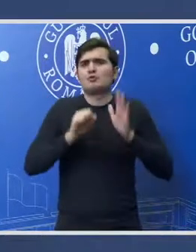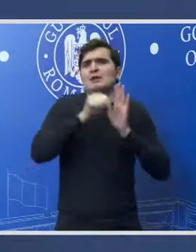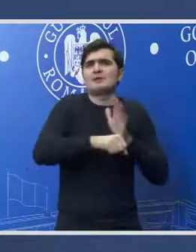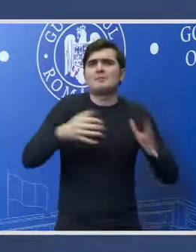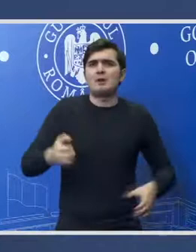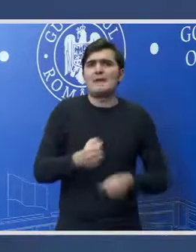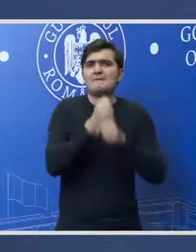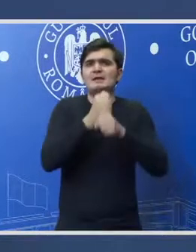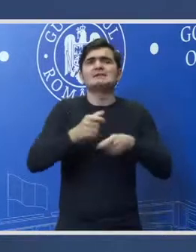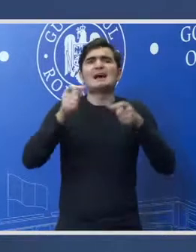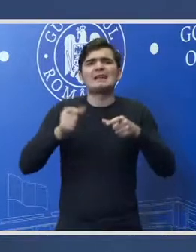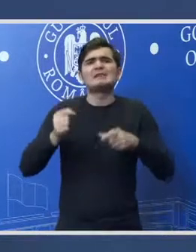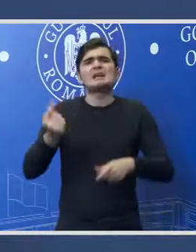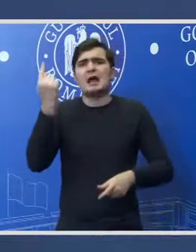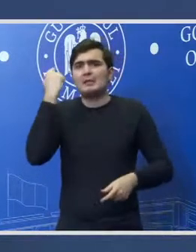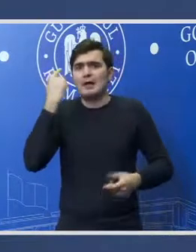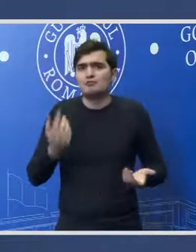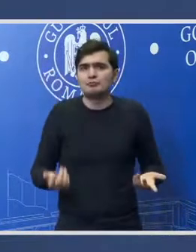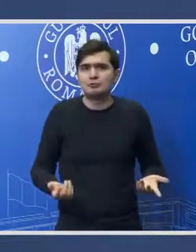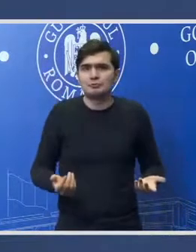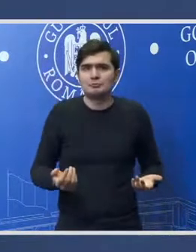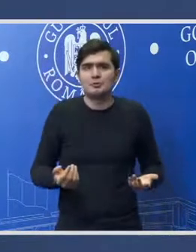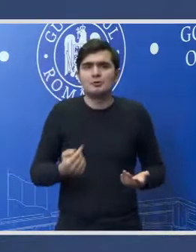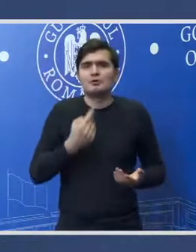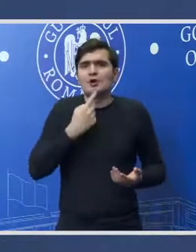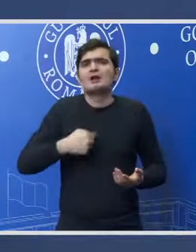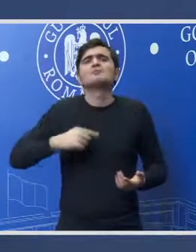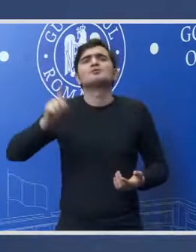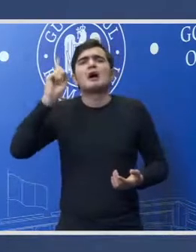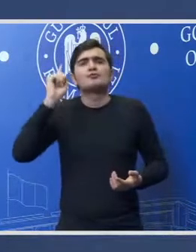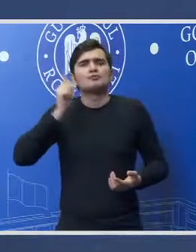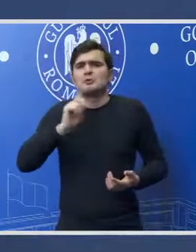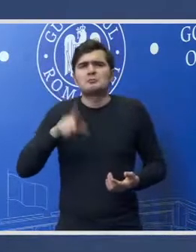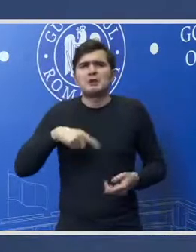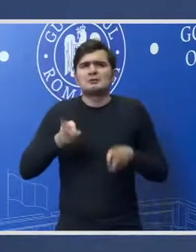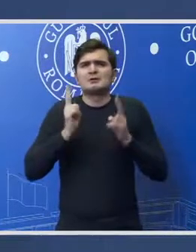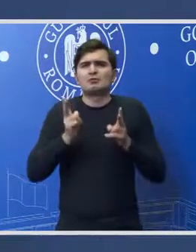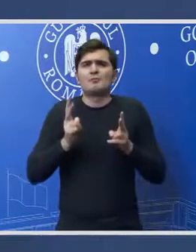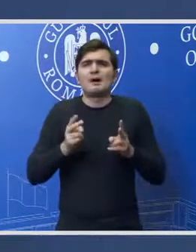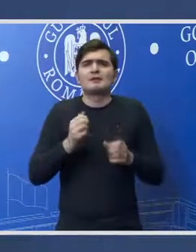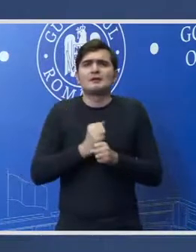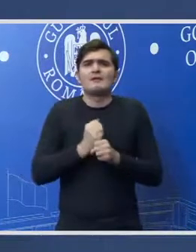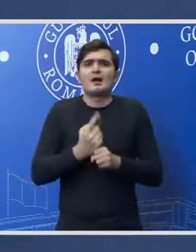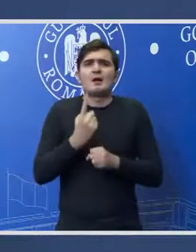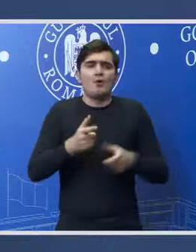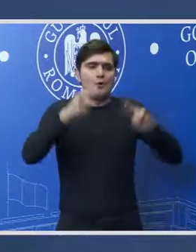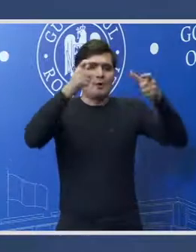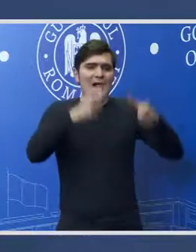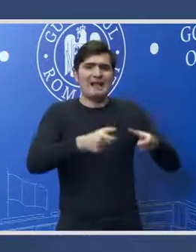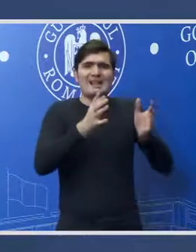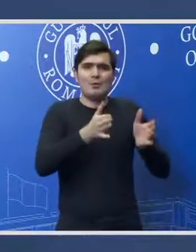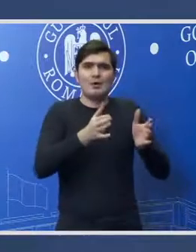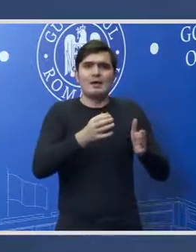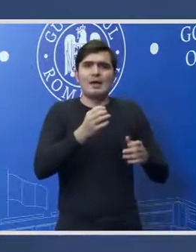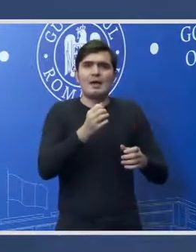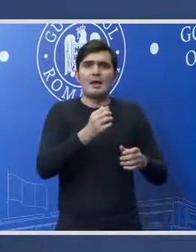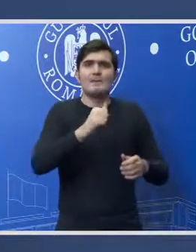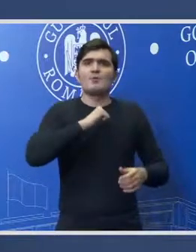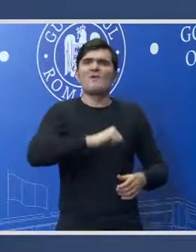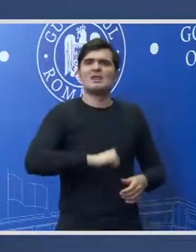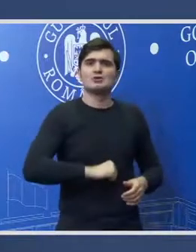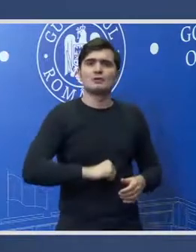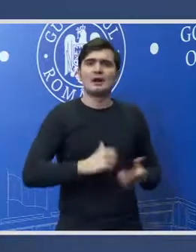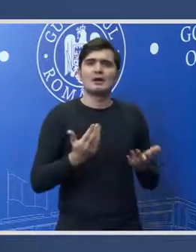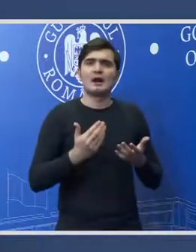unui astfel de secții și că nu e normal să fie o categorie întreagă profesională supusă